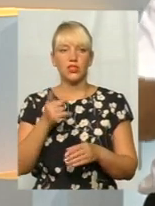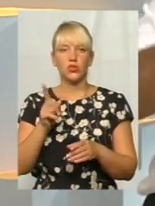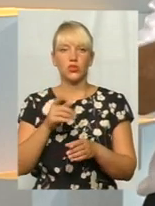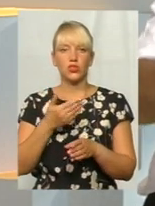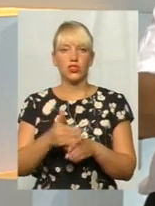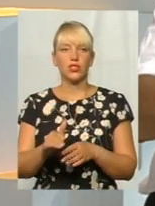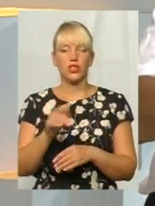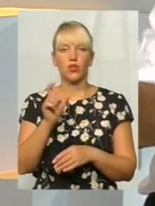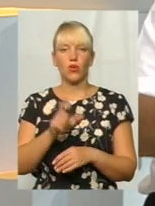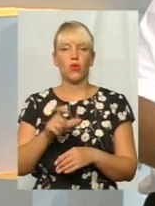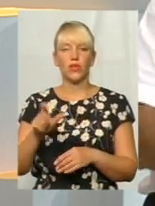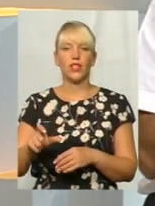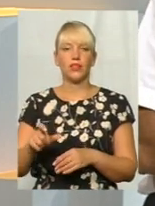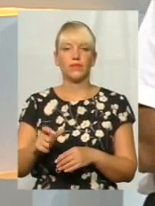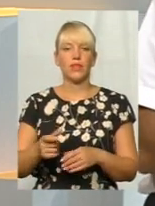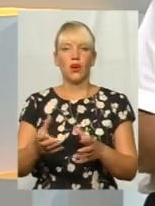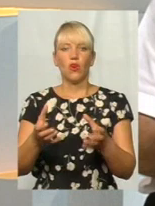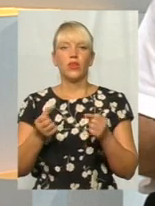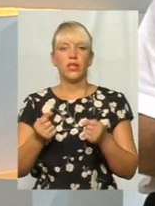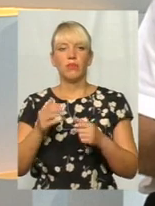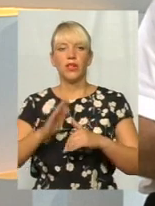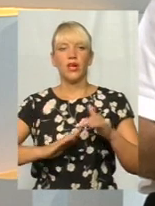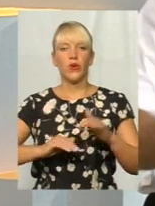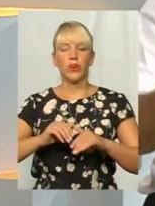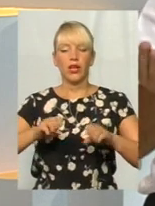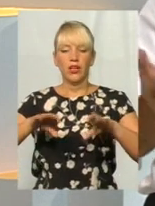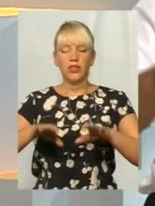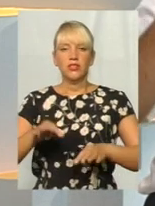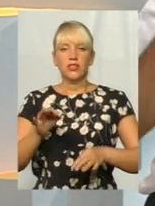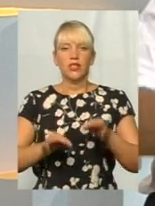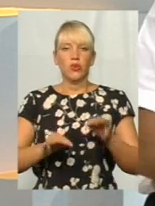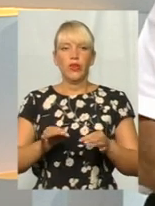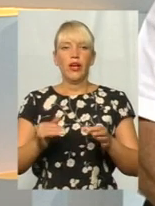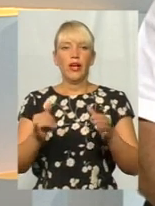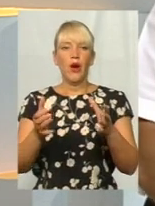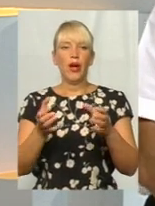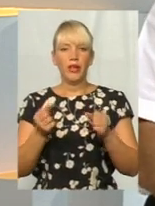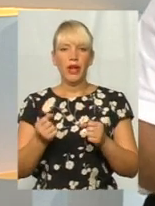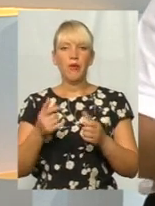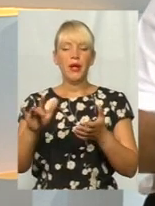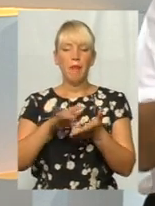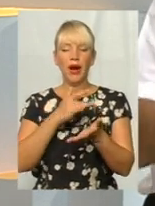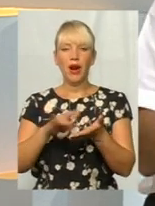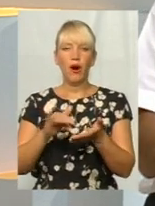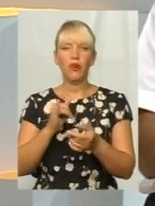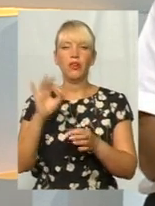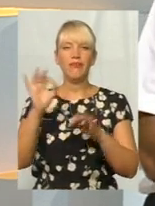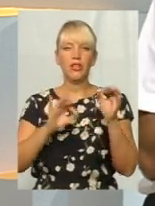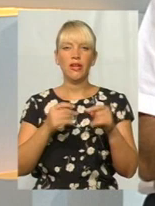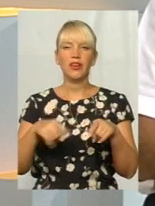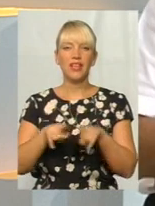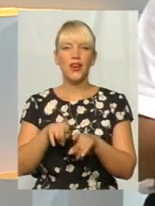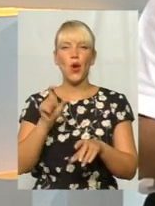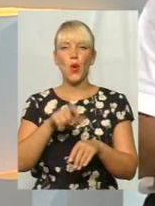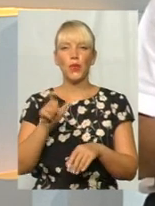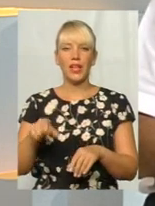людей, часті цієї категорії, отримали на руки рішення суду і отримують їм перерахунок. І відсоток цих людей десь,